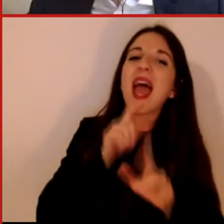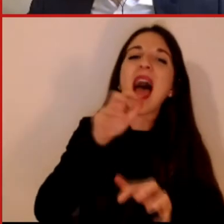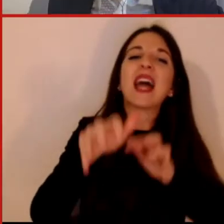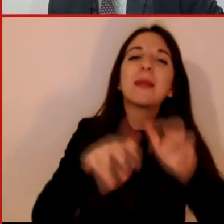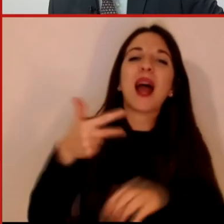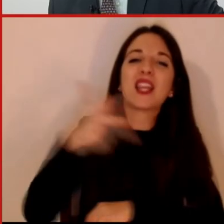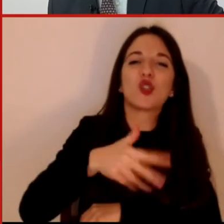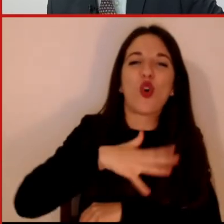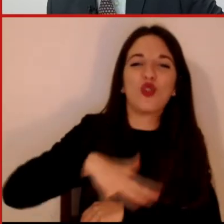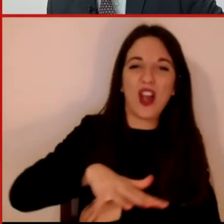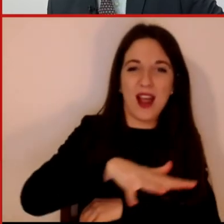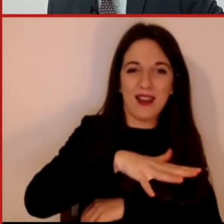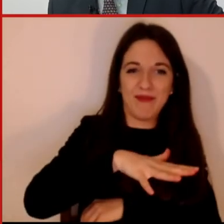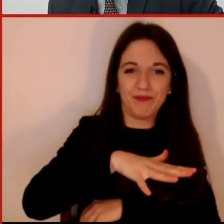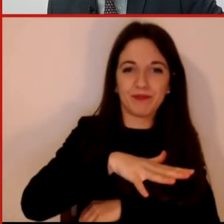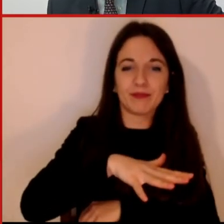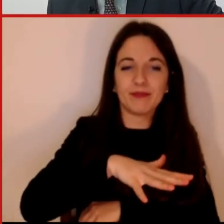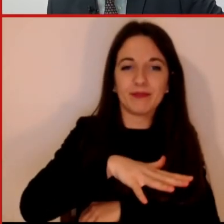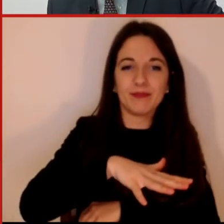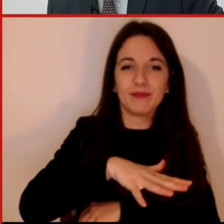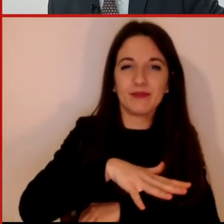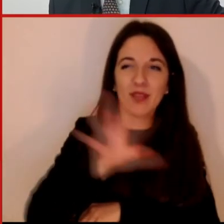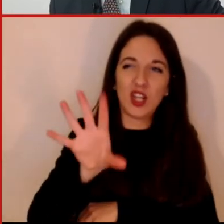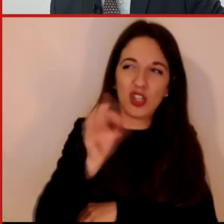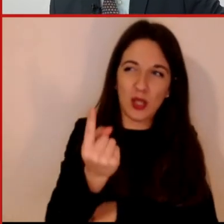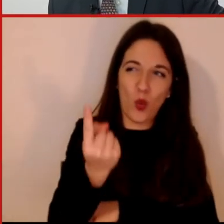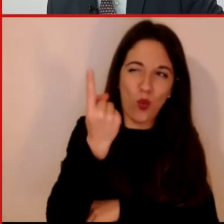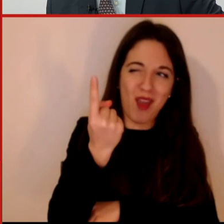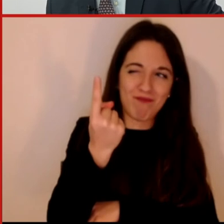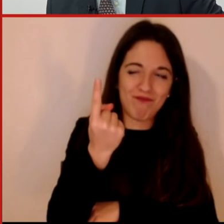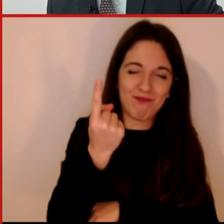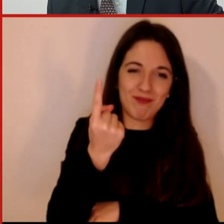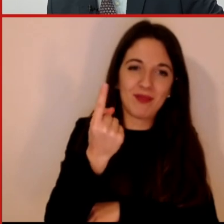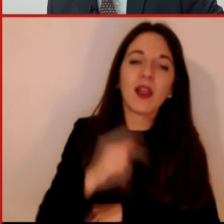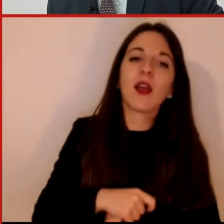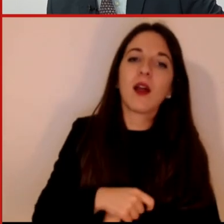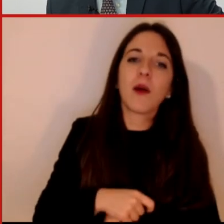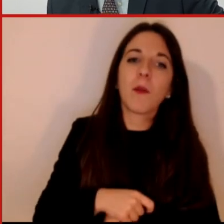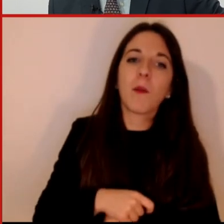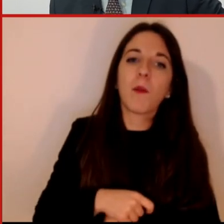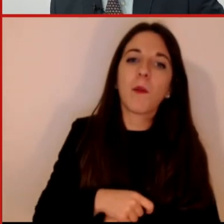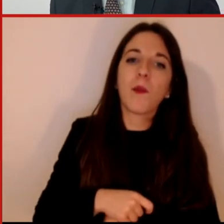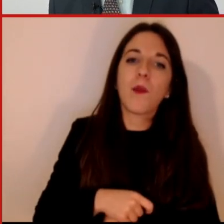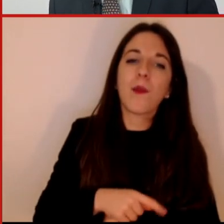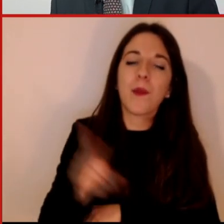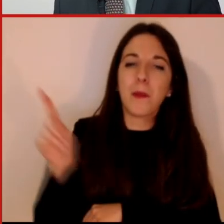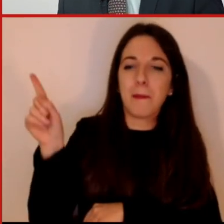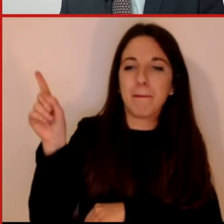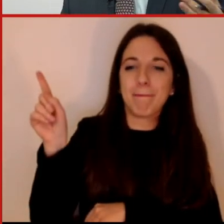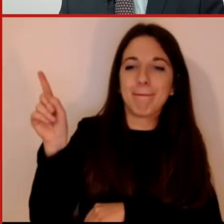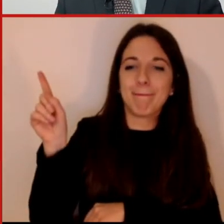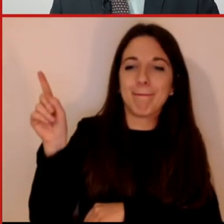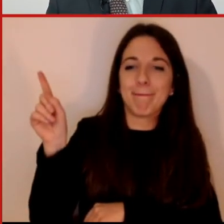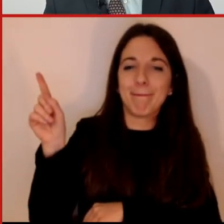rapporti personali ne ho selezionata una. Il passaggio ad una realtà basata sugli algoritmi porta